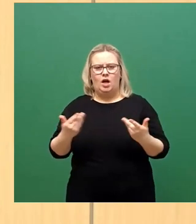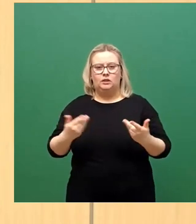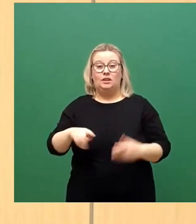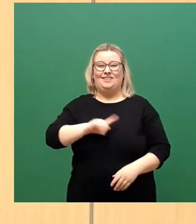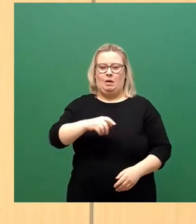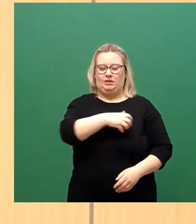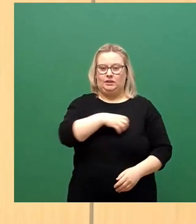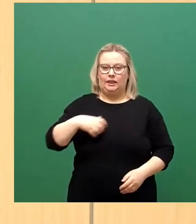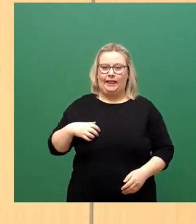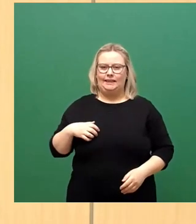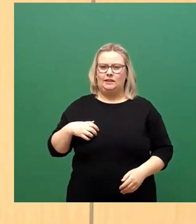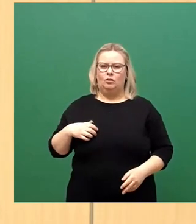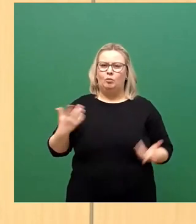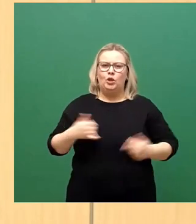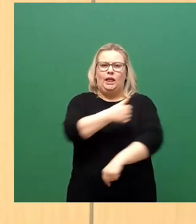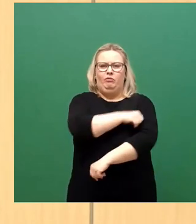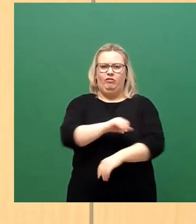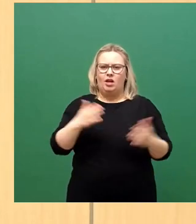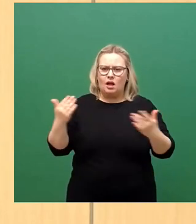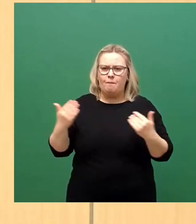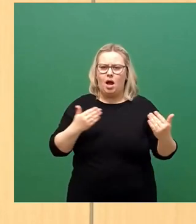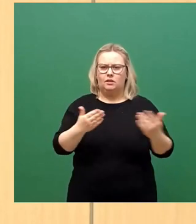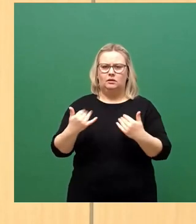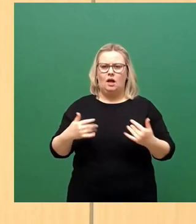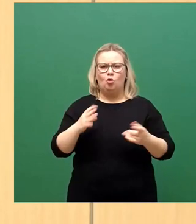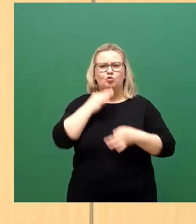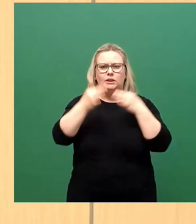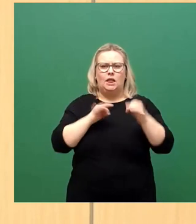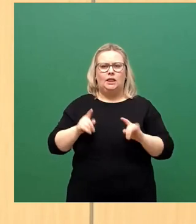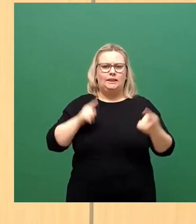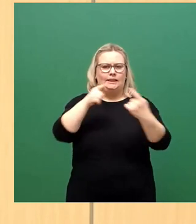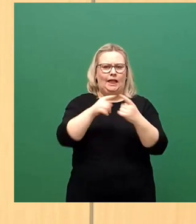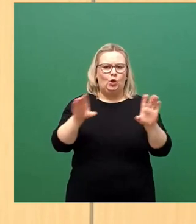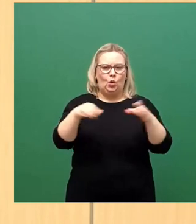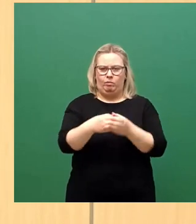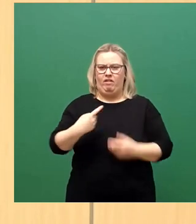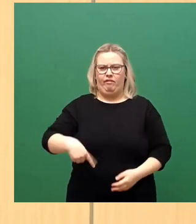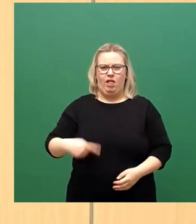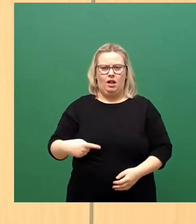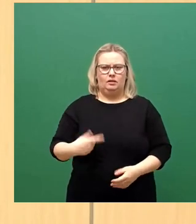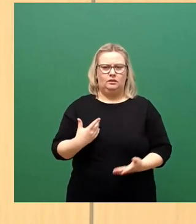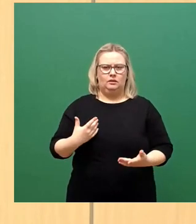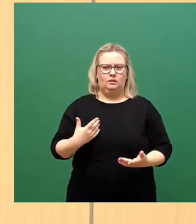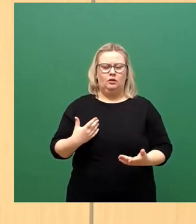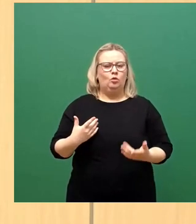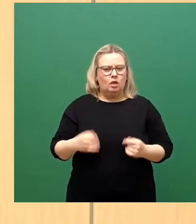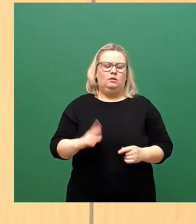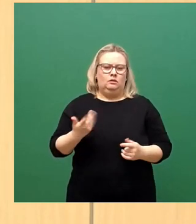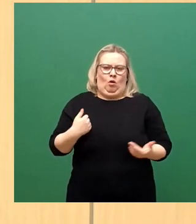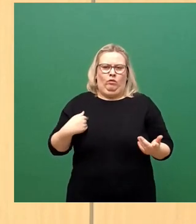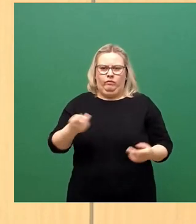wirkungsvolle Impfkampagnen auch zu bestimmten Zielgruppen bisher nicht gesehen. Und dies ist ein weiteres Versäumnis.